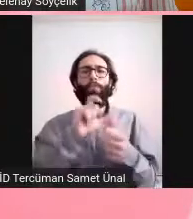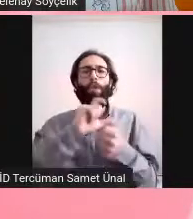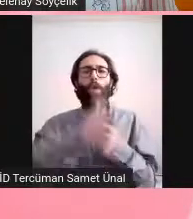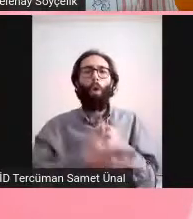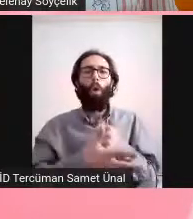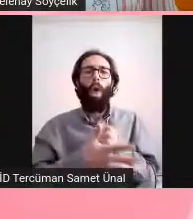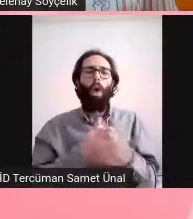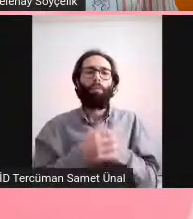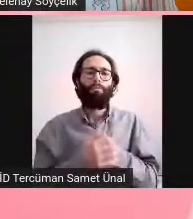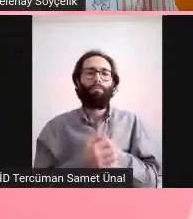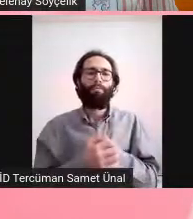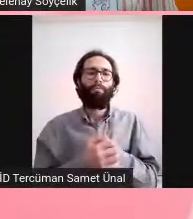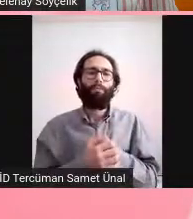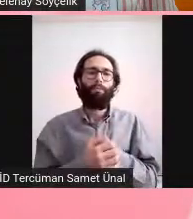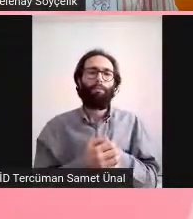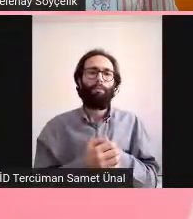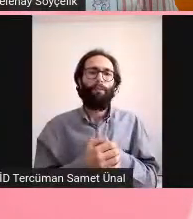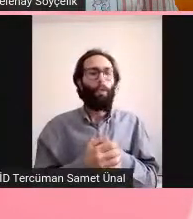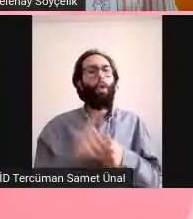Enfekte olmuş diyorlar.